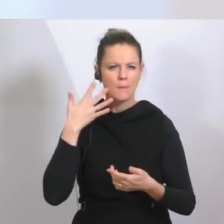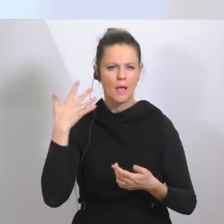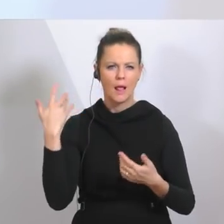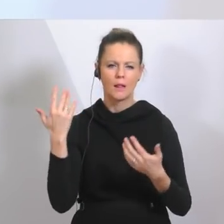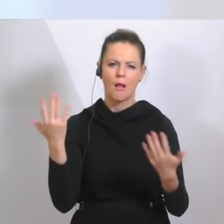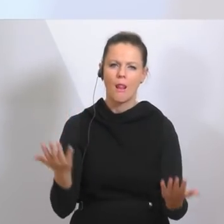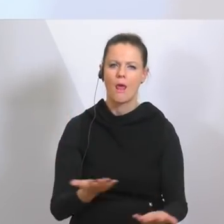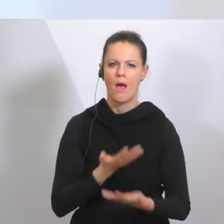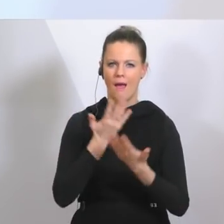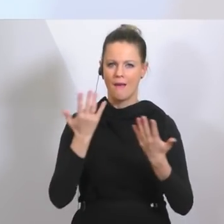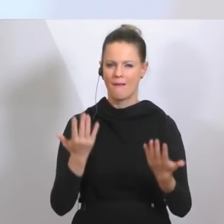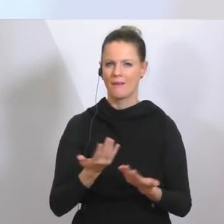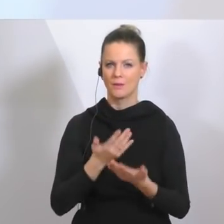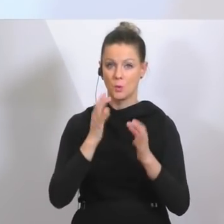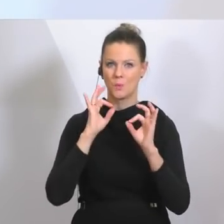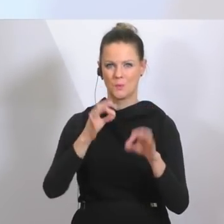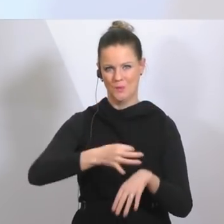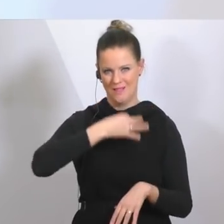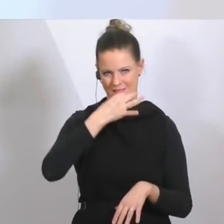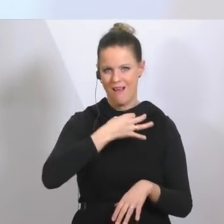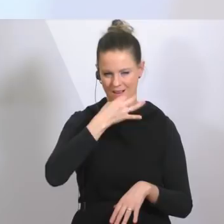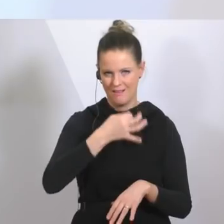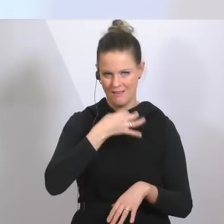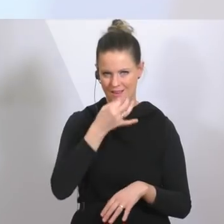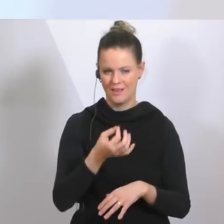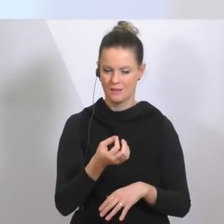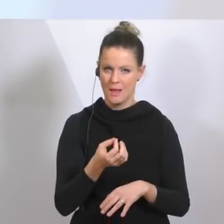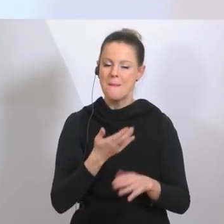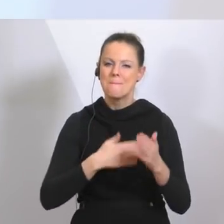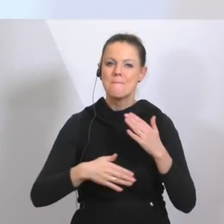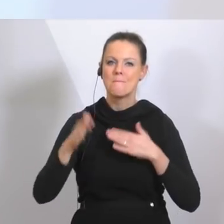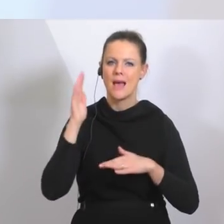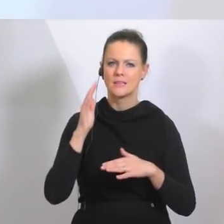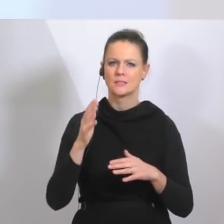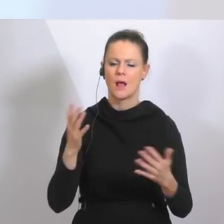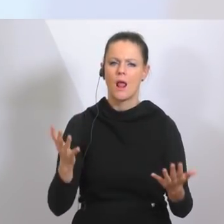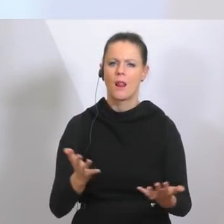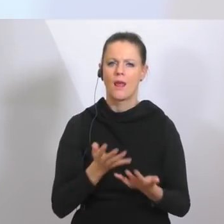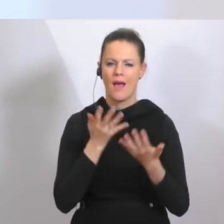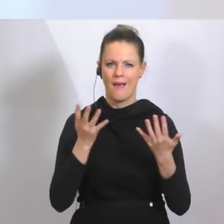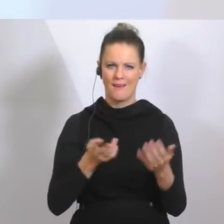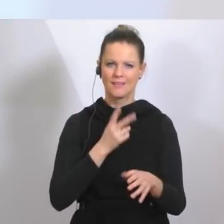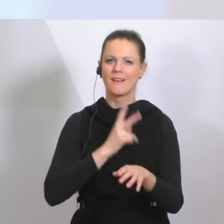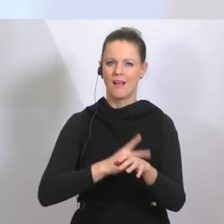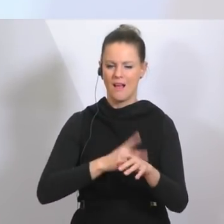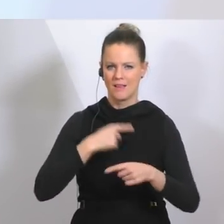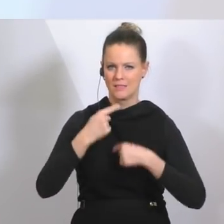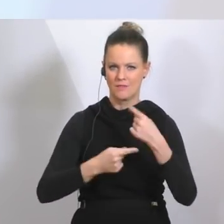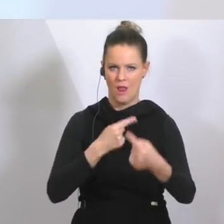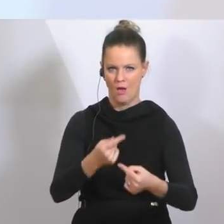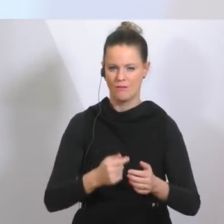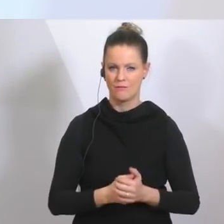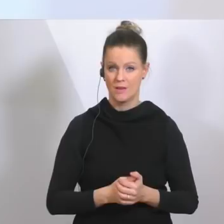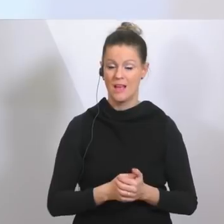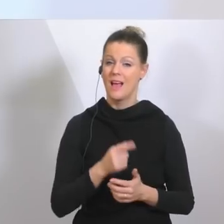gute Nachricht. Wir haben weitestgehend milde Krankheitsverläufe derzeit, aber dennoch deutliche Steigerungen